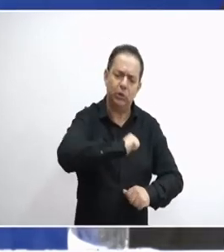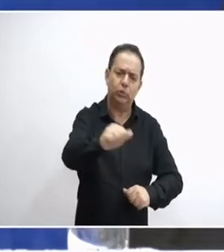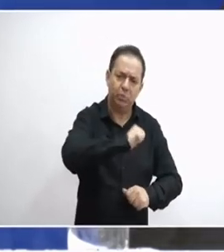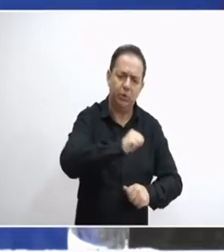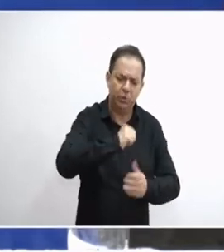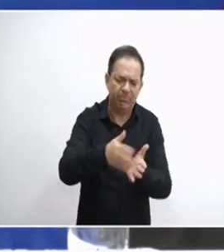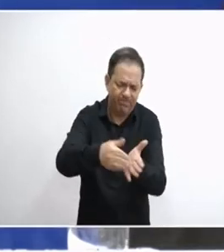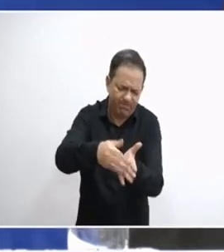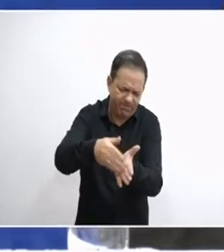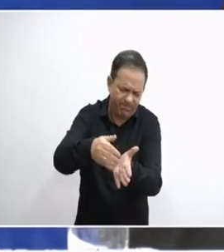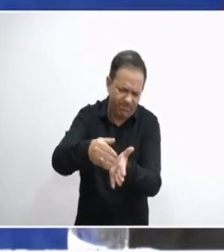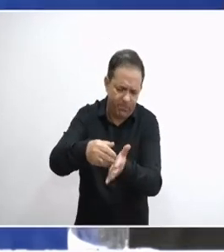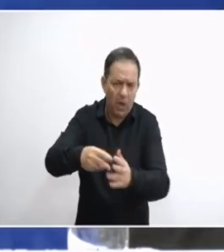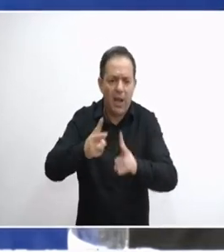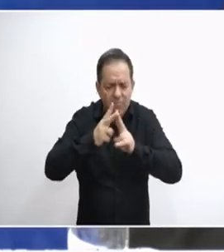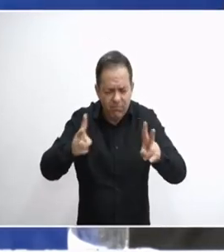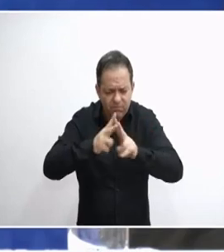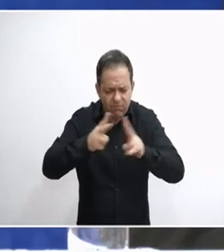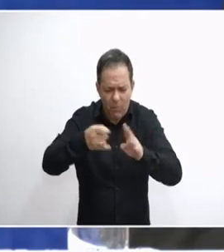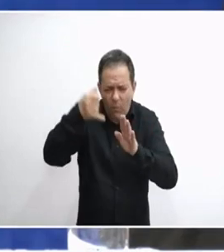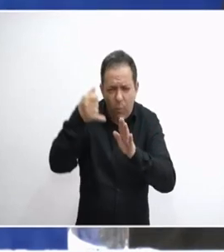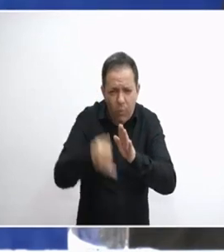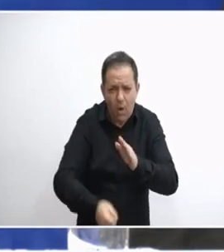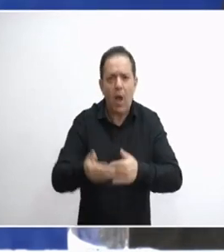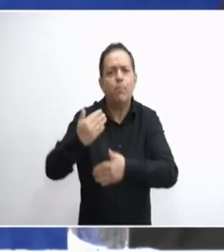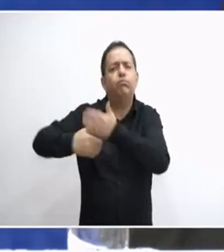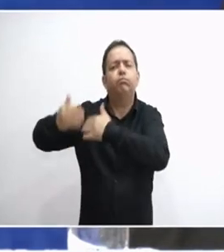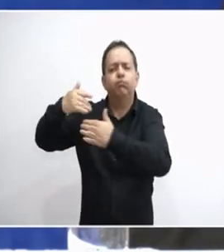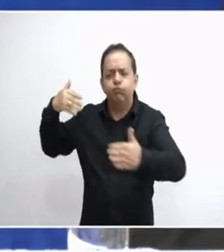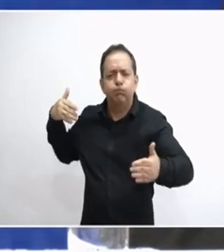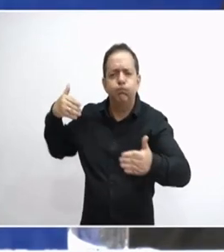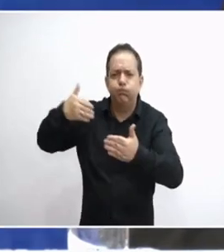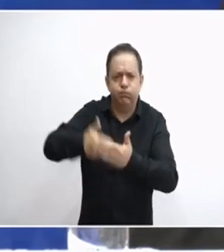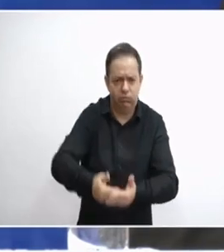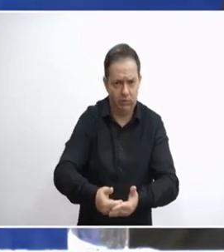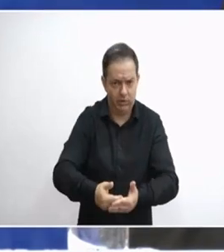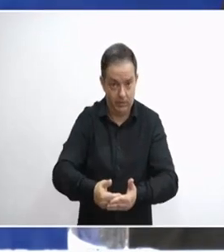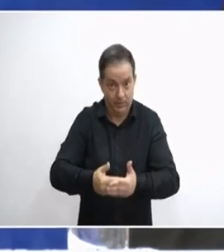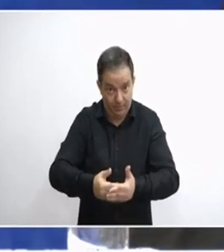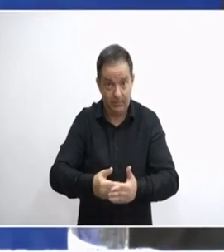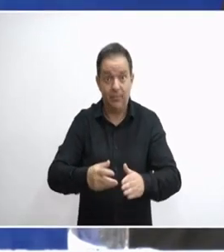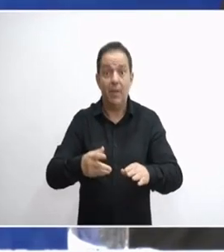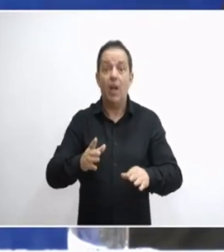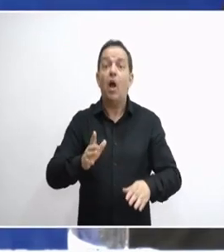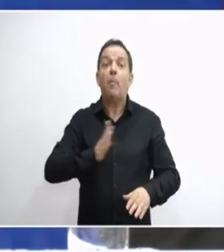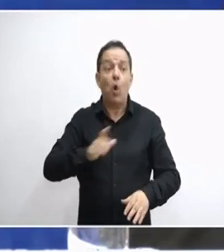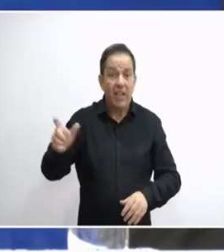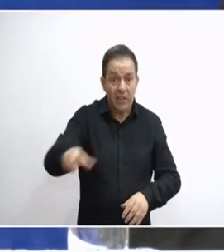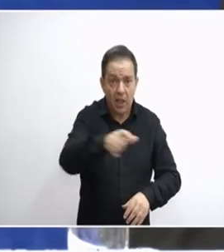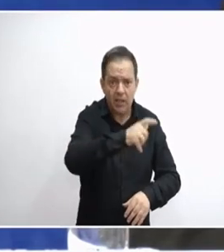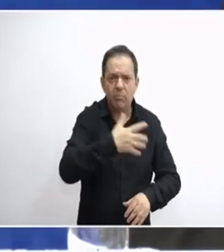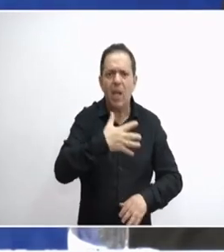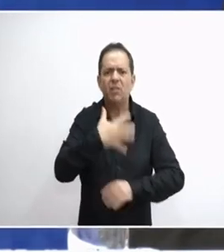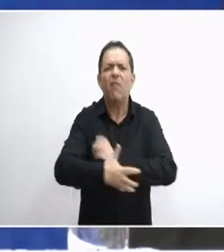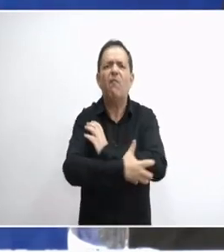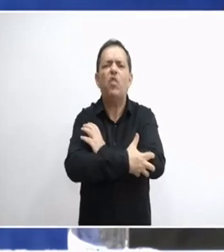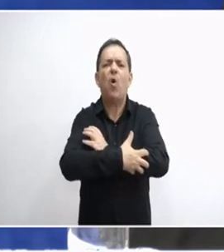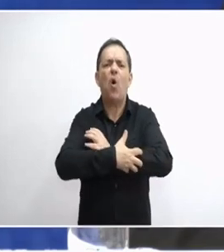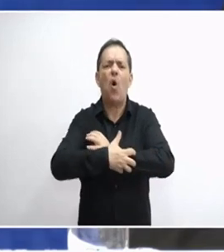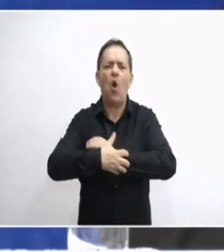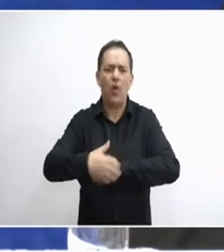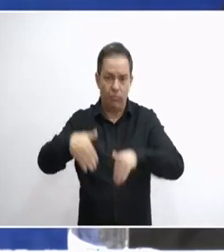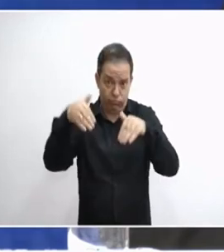εξηγίανση για το τι έχει γίνει τουλάχιστον στην οικονομική διαδικασία μας. Η πτώχευση των πολιτών αυτή τη στιγμή, εφόσον δεν